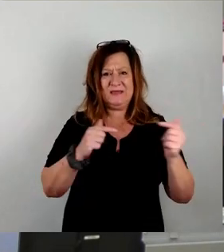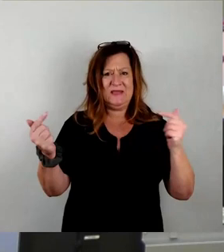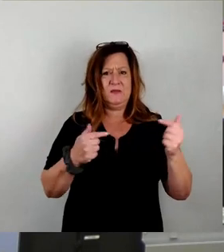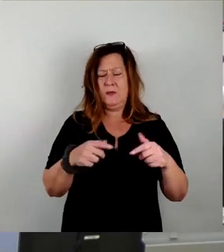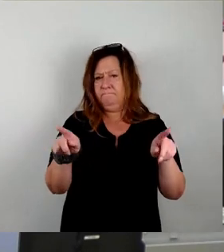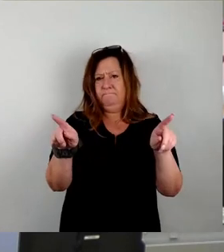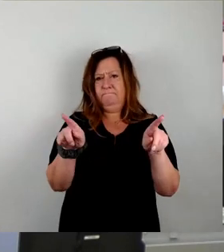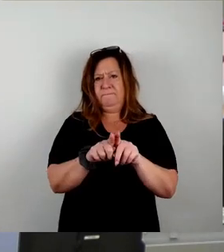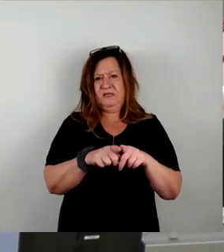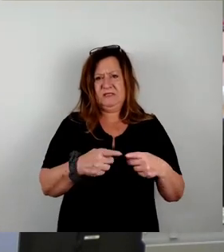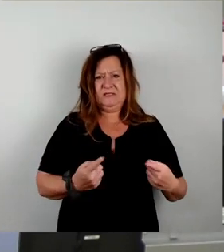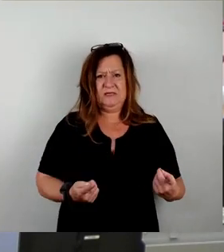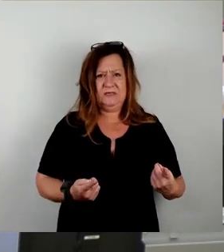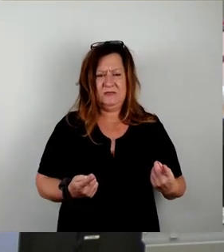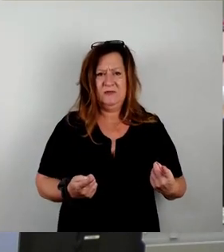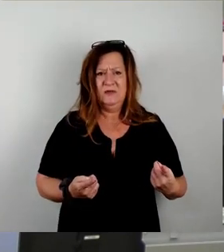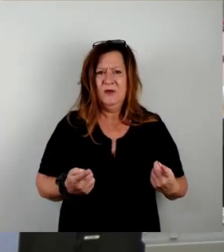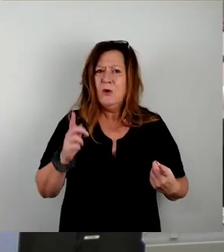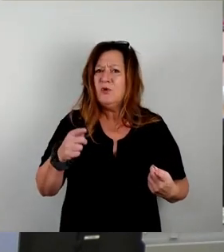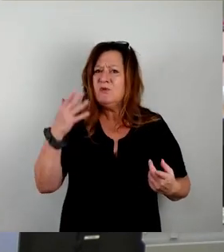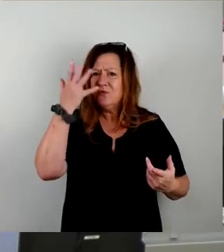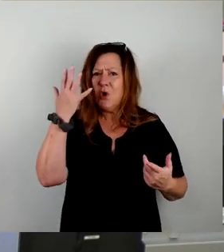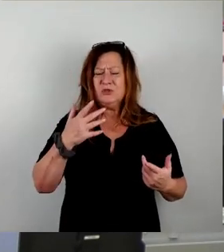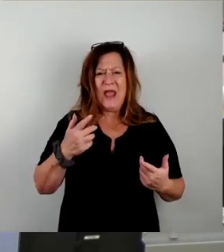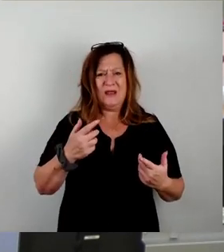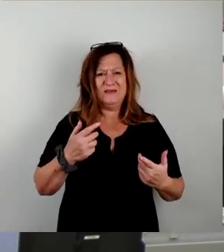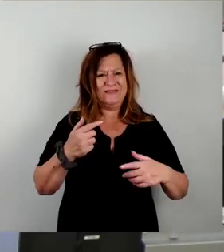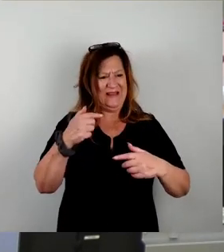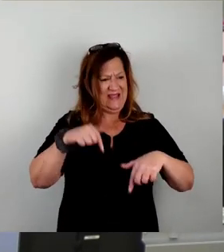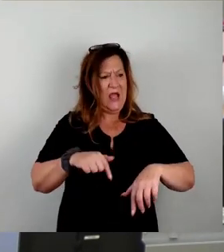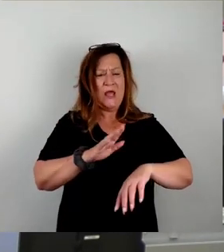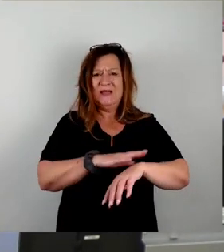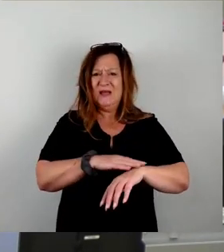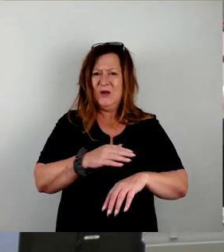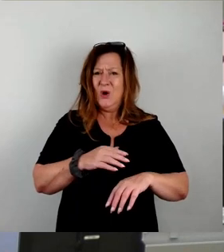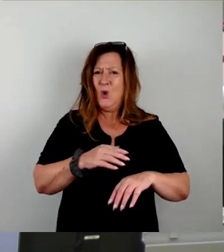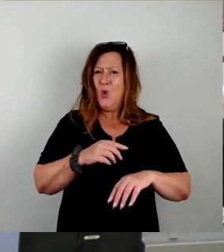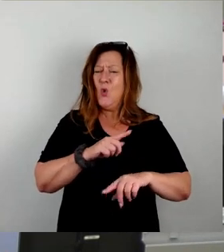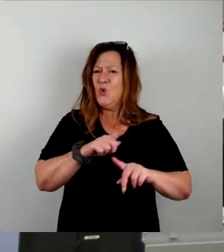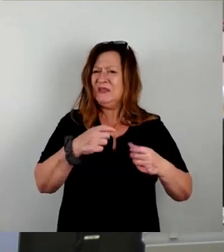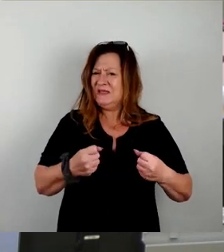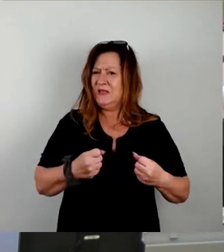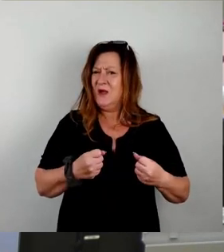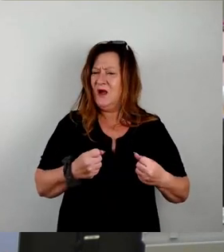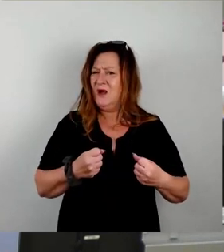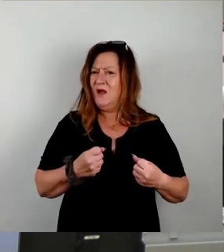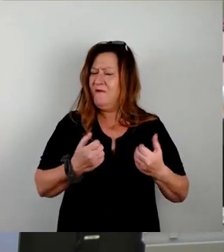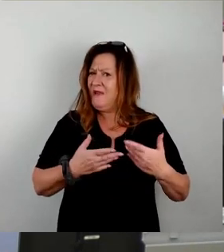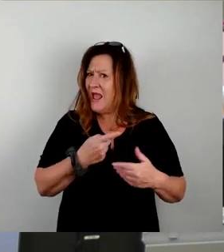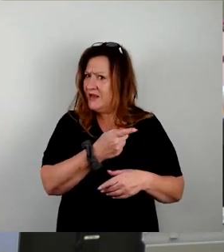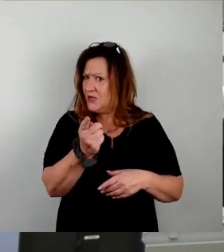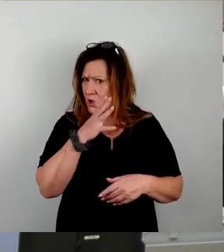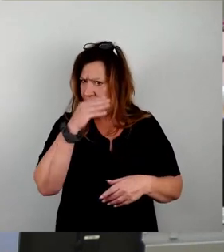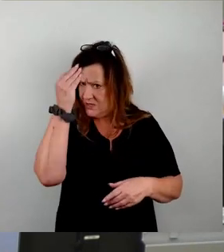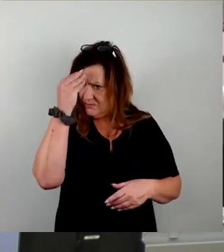Man muss sich vorstellen, wir leben in unsicheren Zeiten. Vielleicht hat das der eine oder andere noch nicht richtig realisiert. Aber